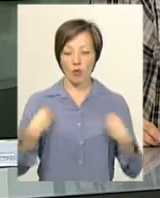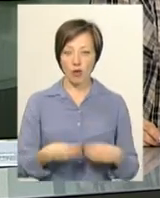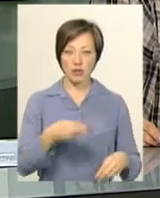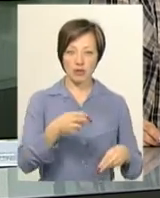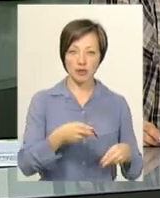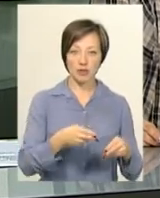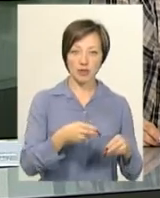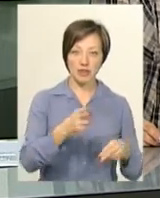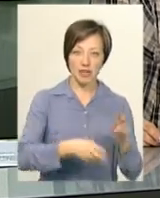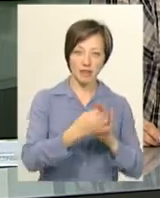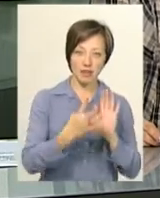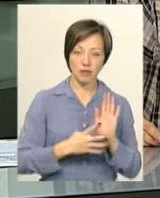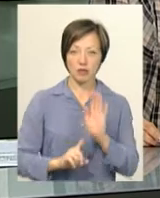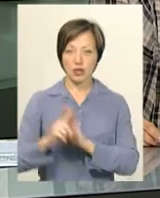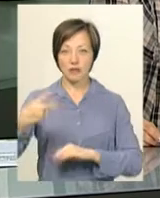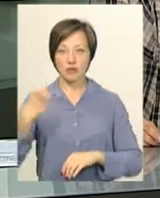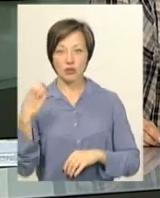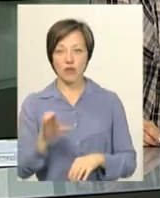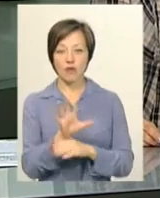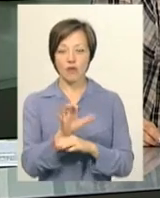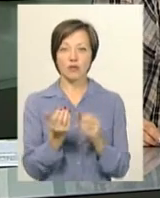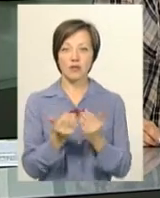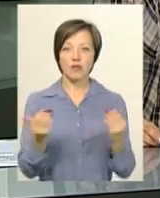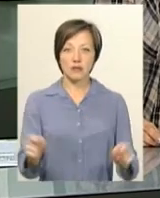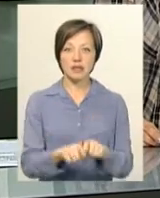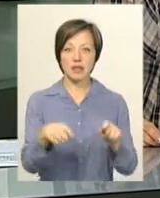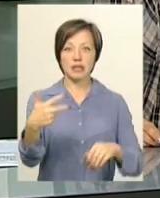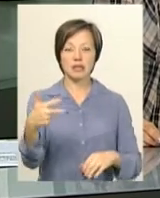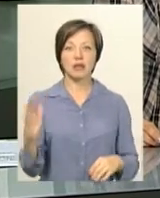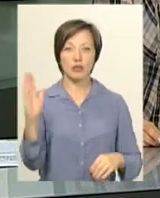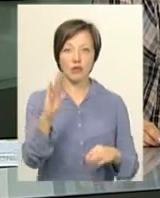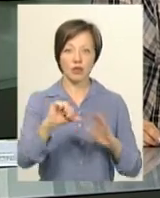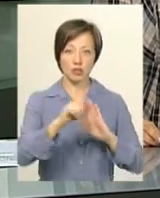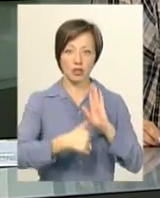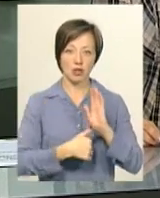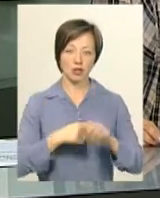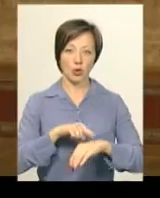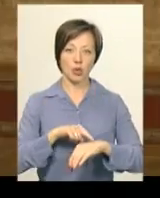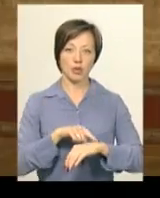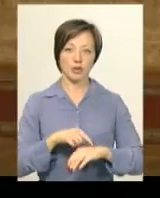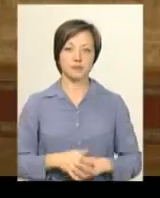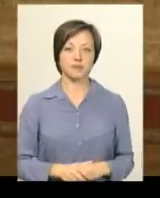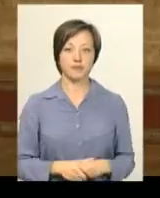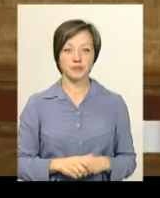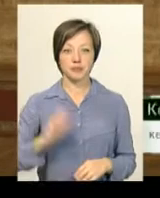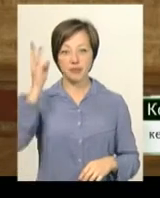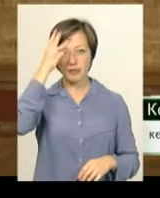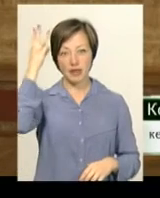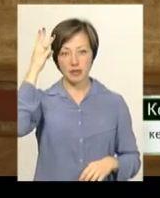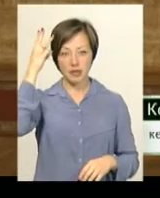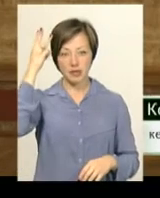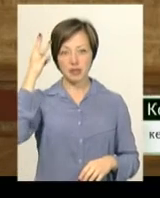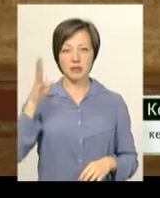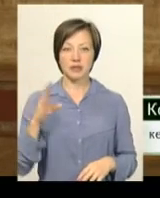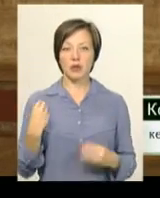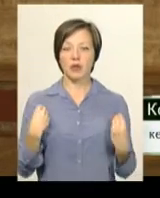20-го століття. Фотовиставка відкриється 30 вересня о 16-й годині. Хмельницькі строї всі, які є